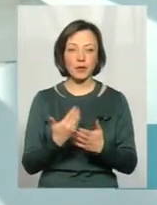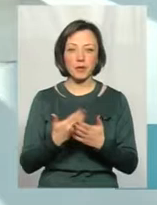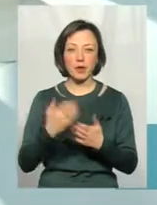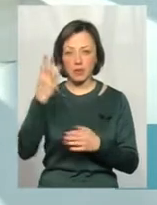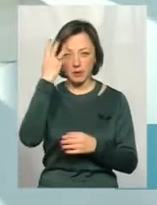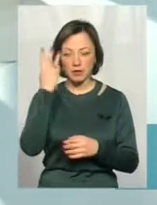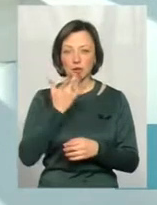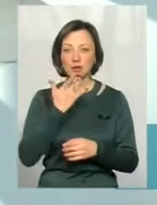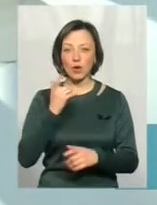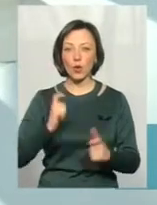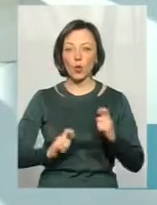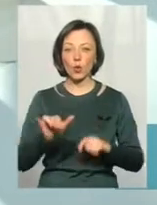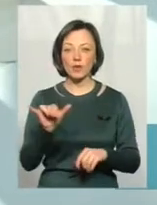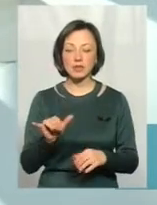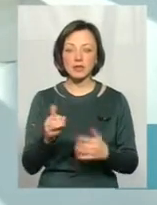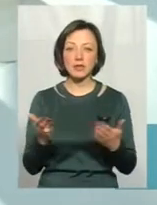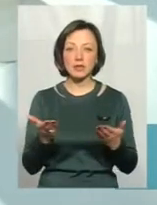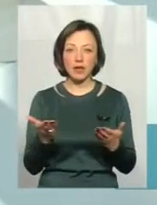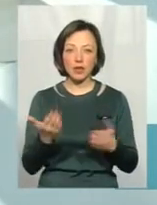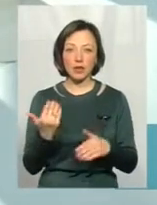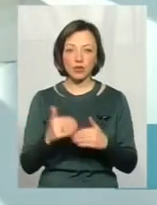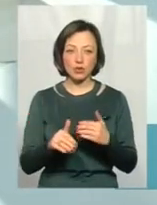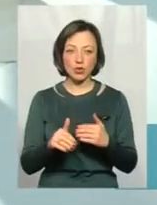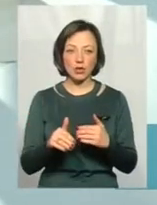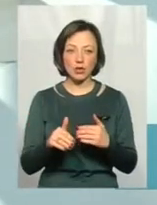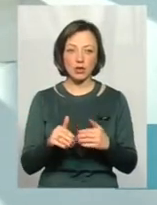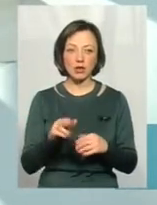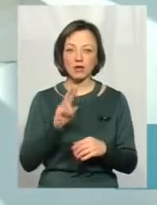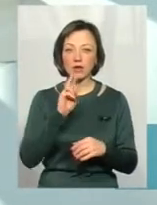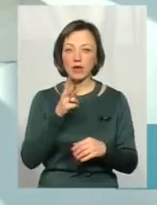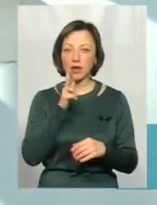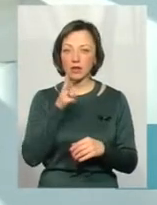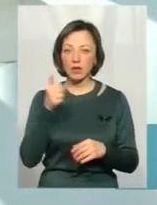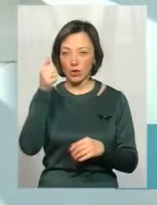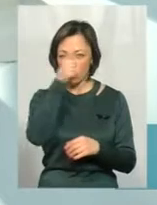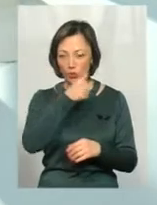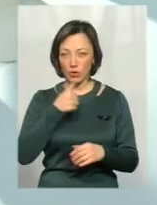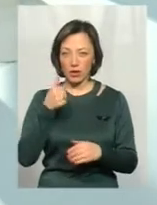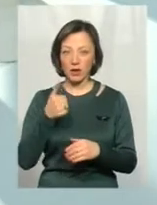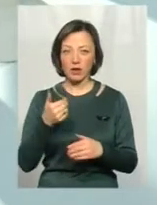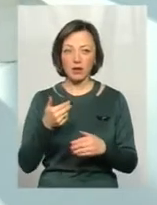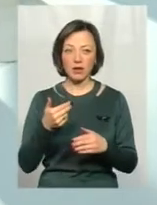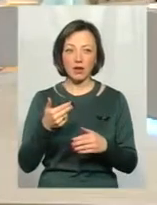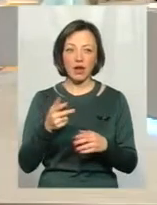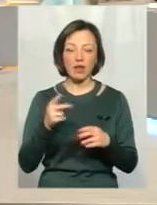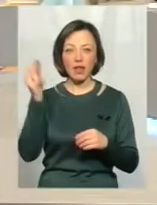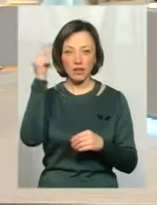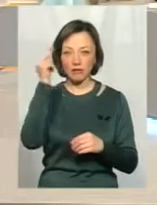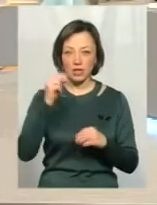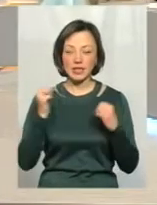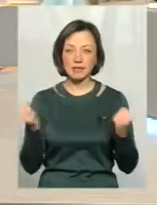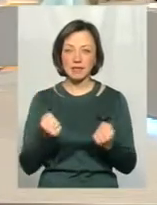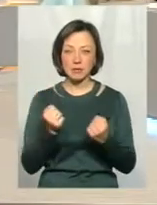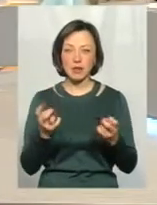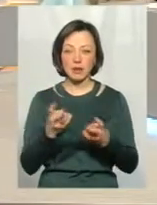Хмельницькому національному університеті, який вже років два-три переживає оцю тенденцію не навчатися взимку, тому що